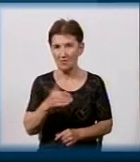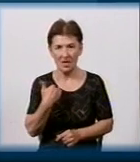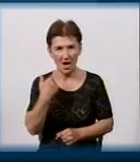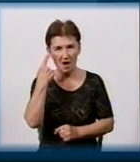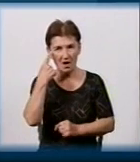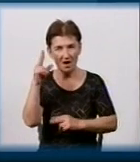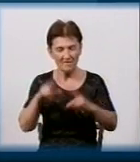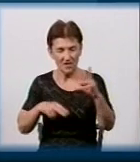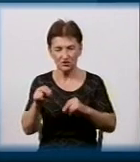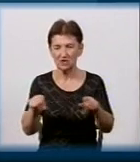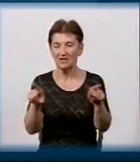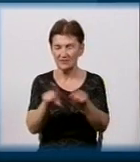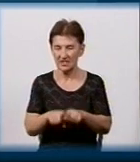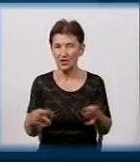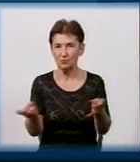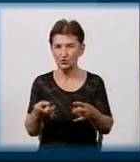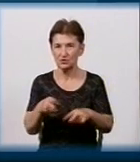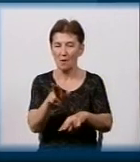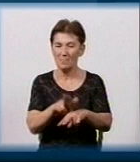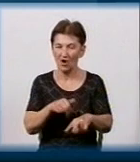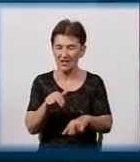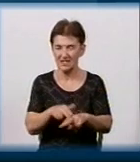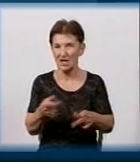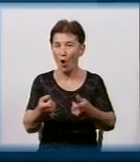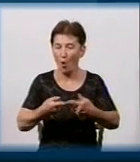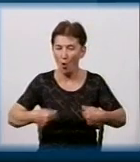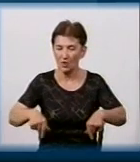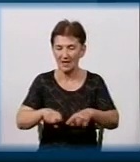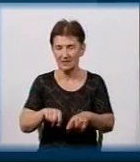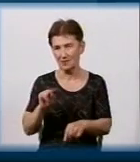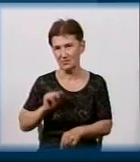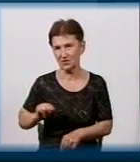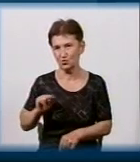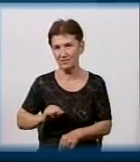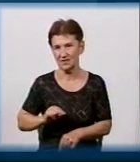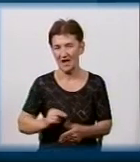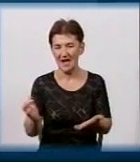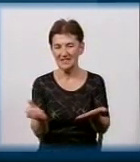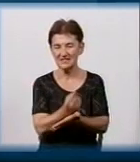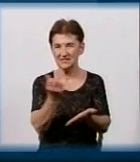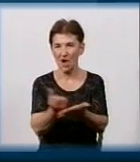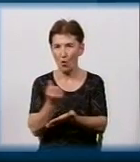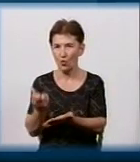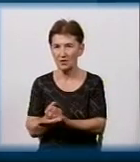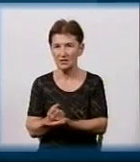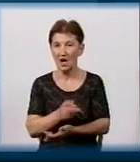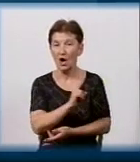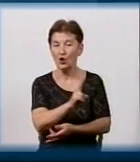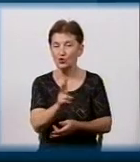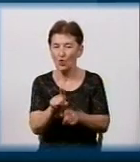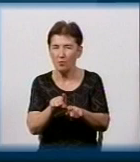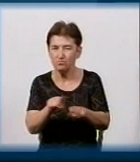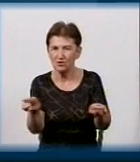все ж таки повинні працювати правоохоронні органи в даному плані, знаходити тих, хто розповсюджує